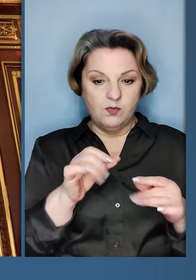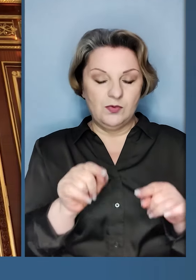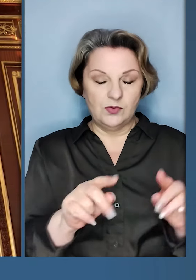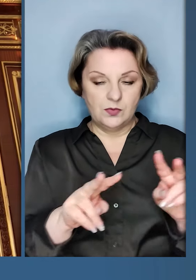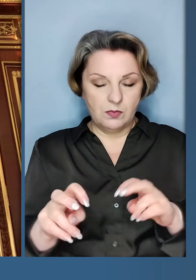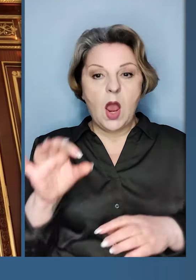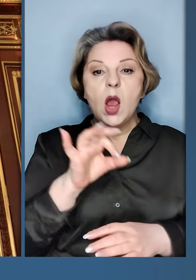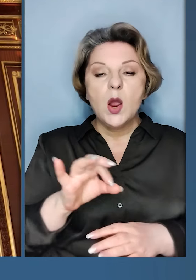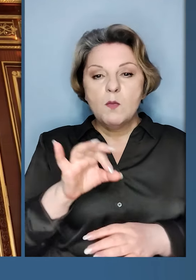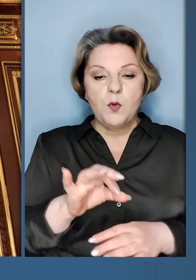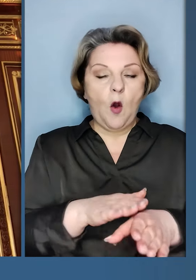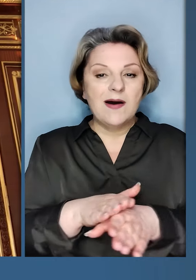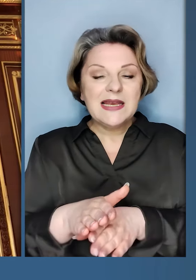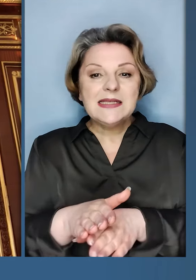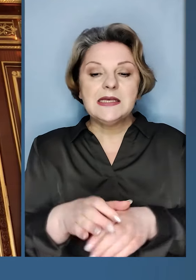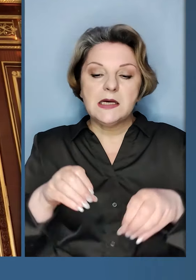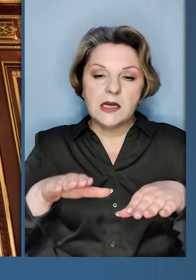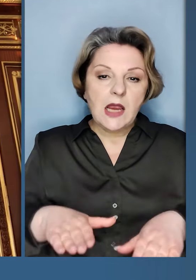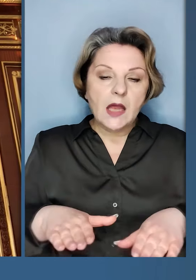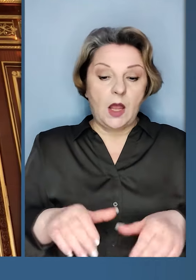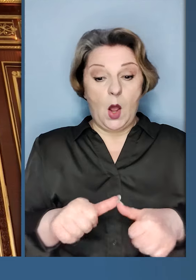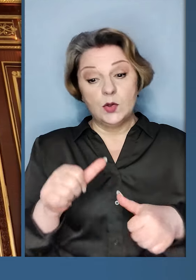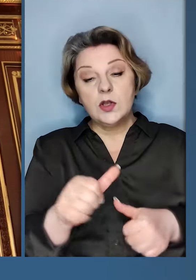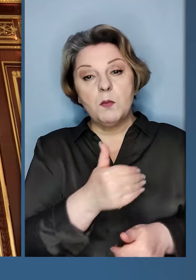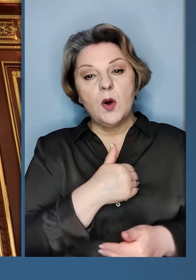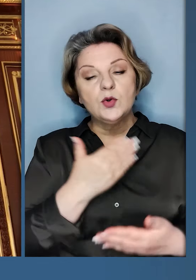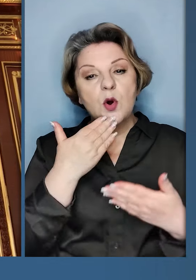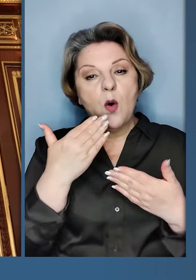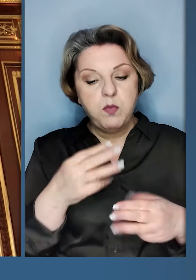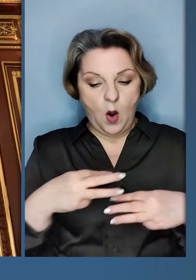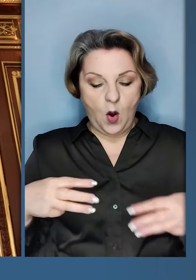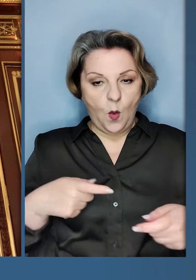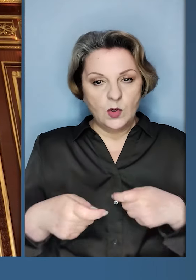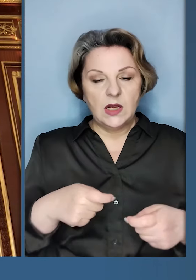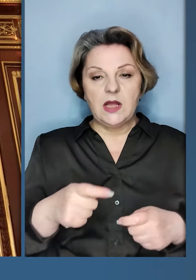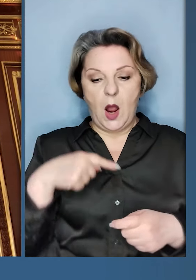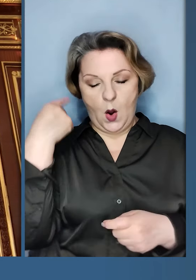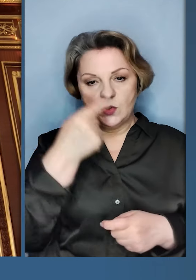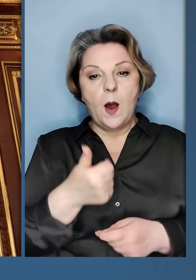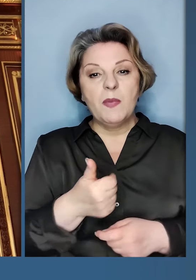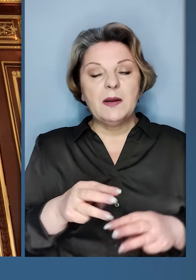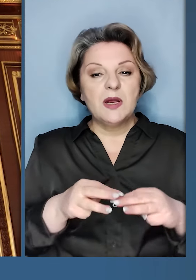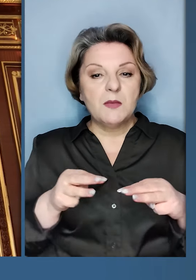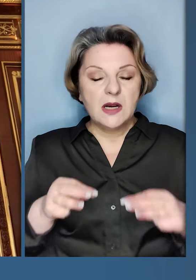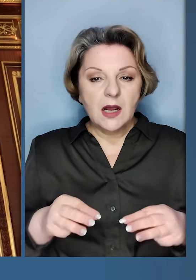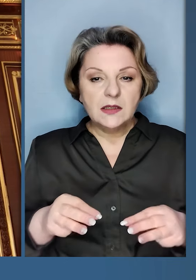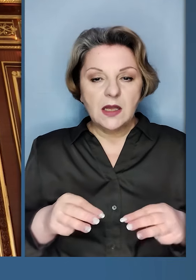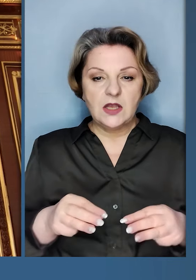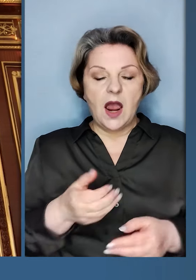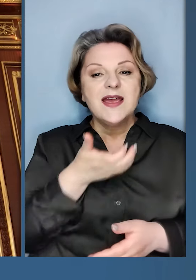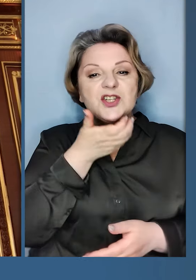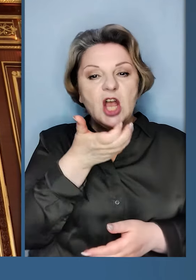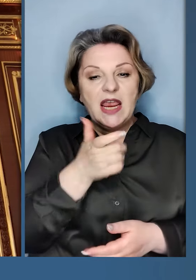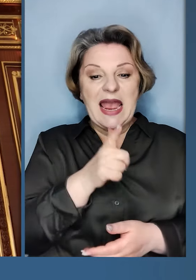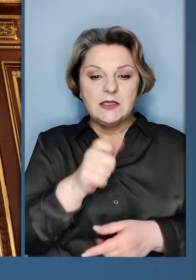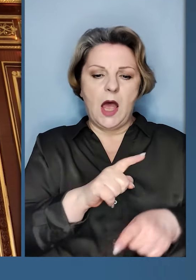перемовини щодо цього, про реалізацію рішень. Зокрема, я хочу подякувати уряду та особисто прем'єр-міністру